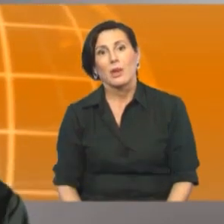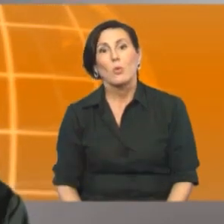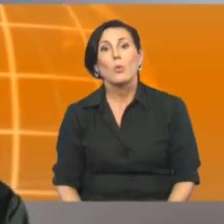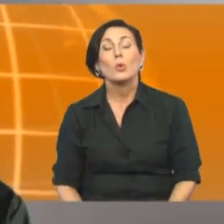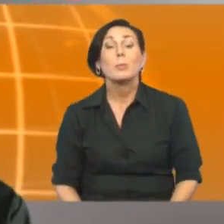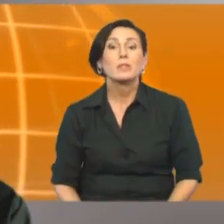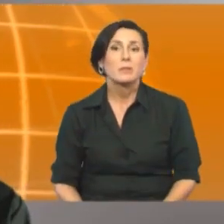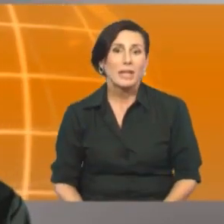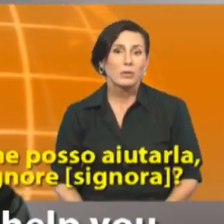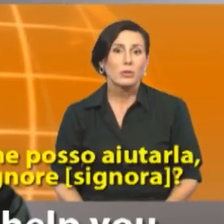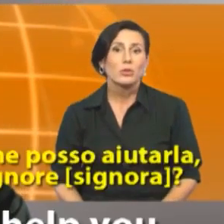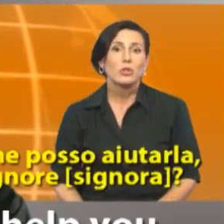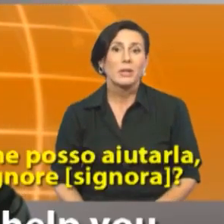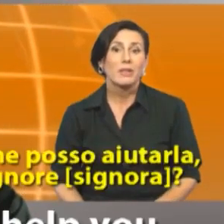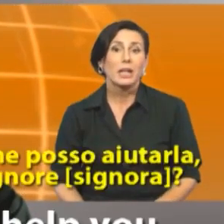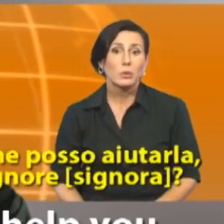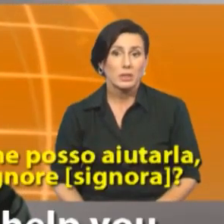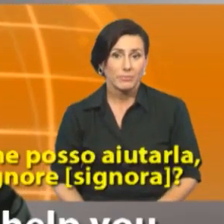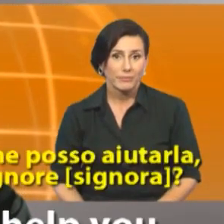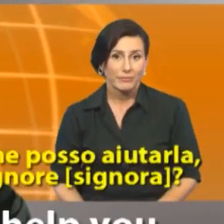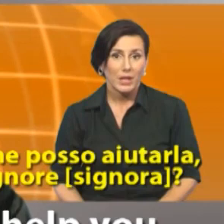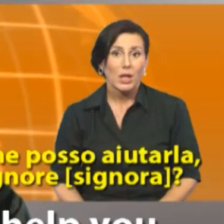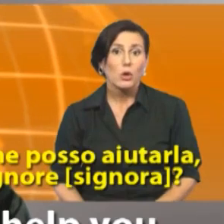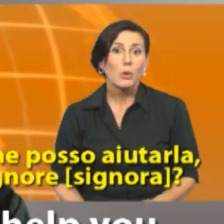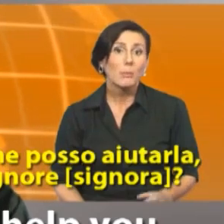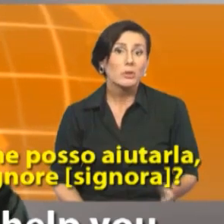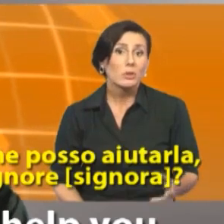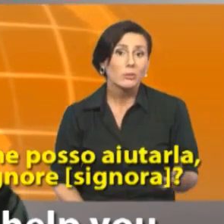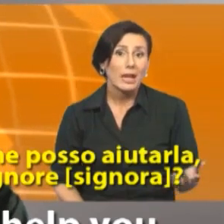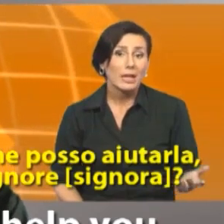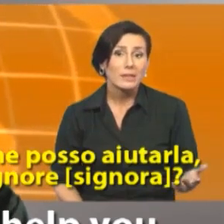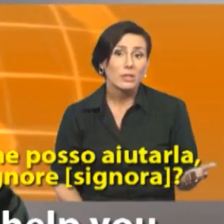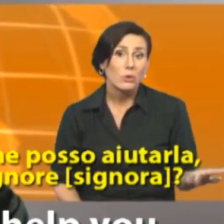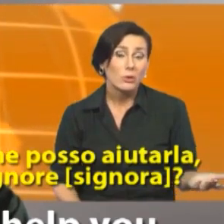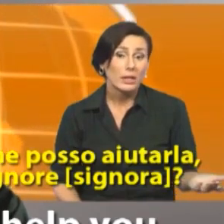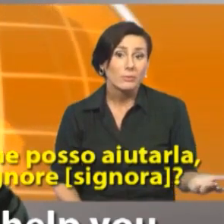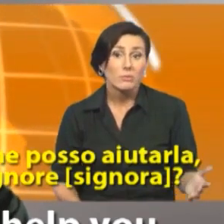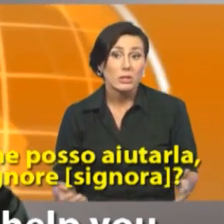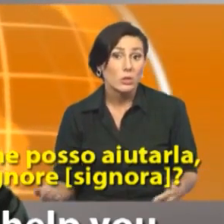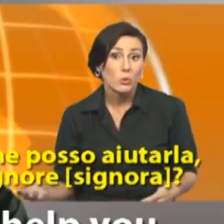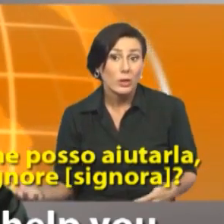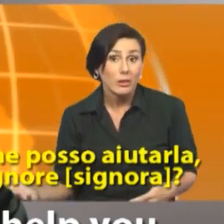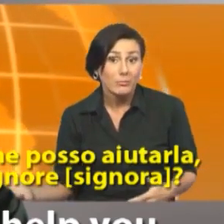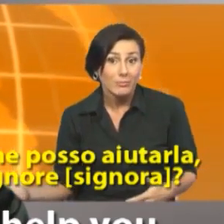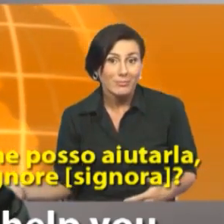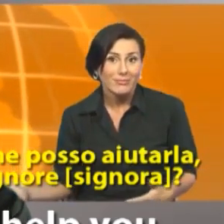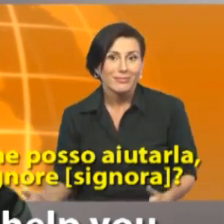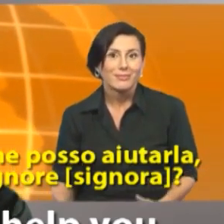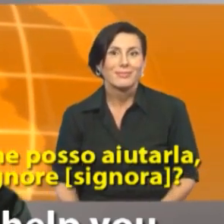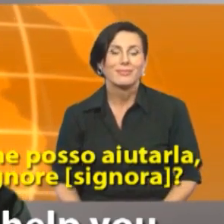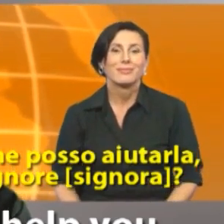un commesso esperto ci preverrà così come posso aiutarla signore signora